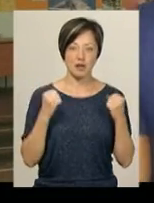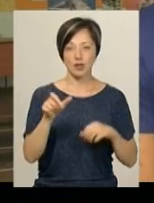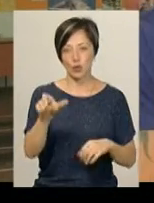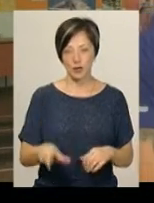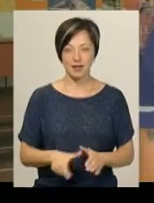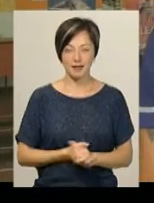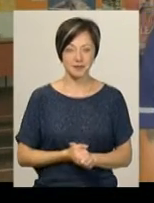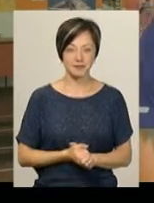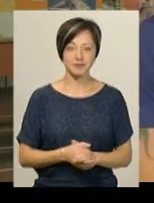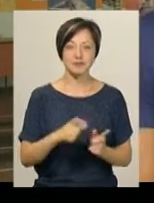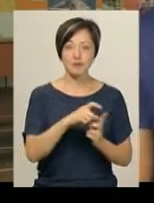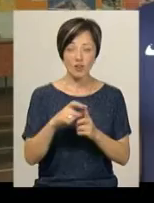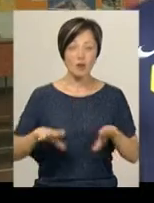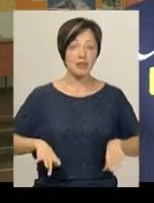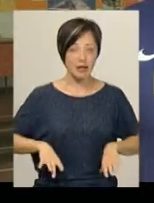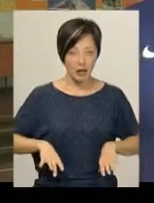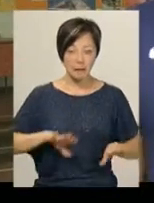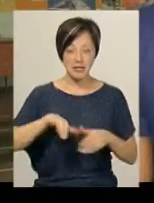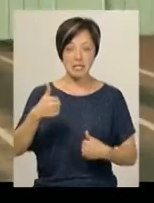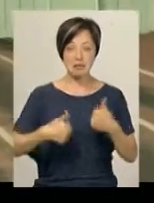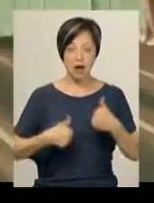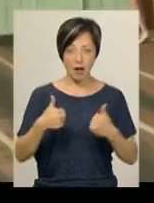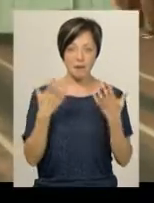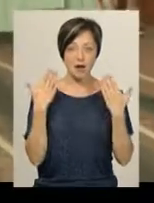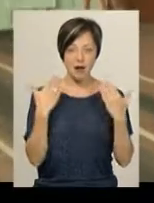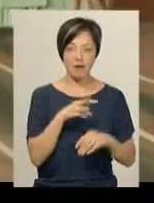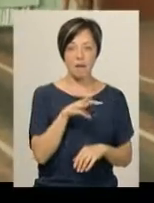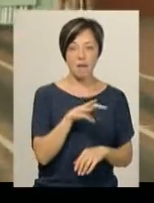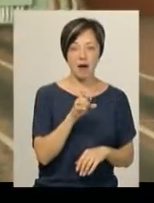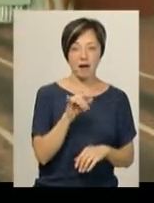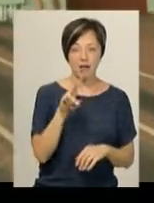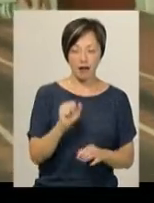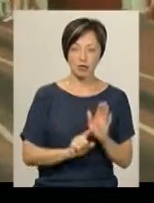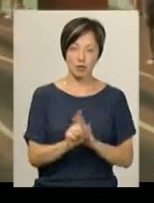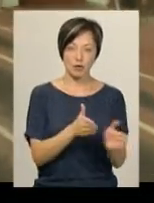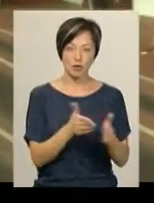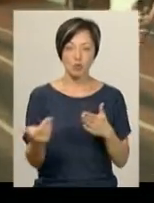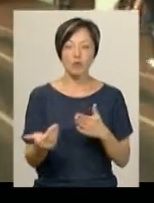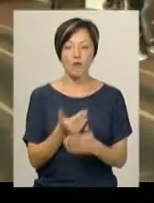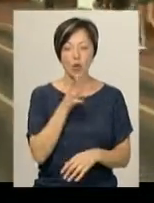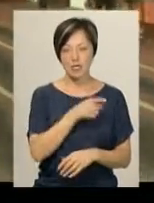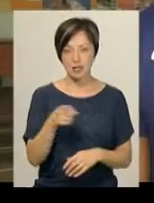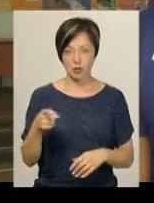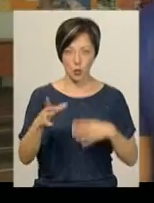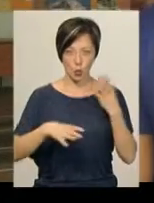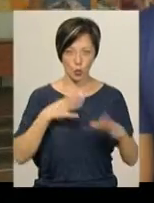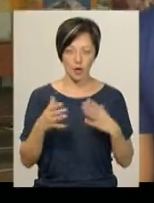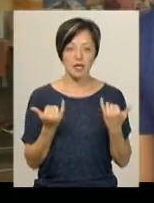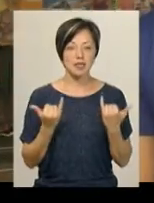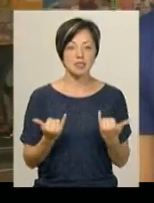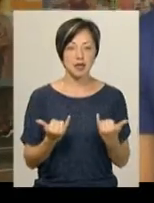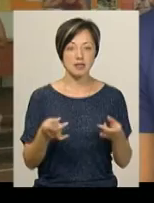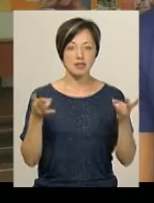і людина. За словами Вадима Крушинського, після змагальної перерви Марина Бех розпочне підготовку до нового сезону. Зараз